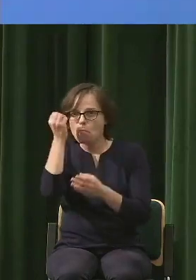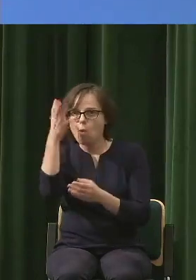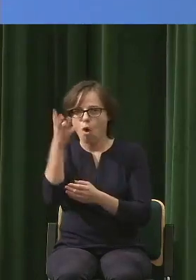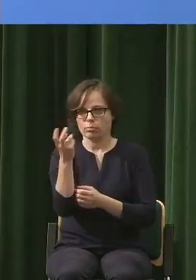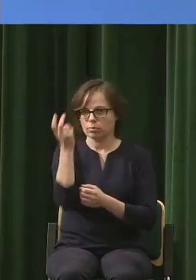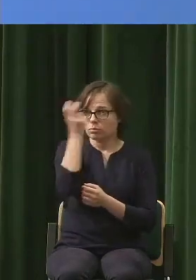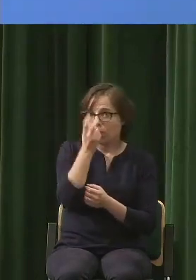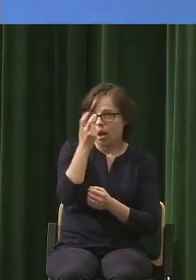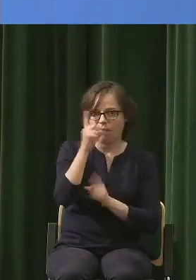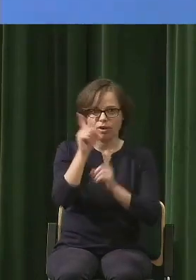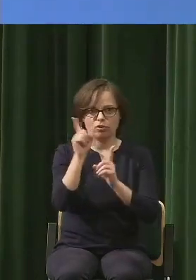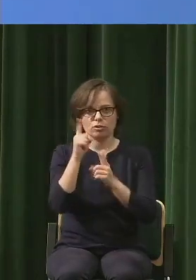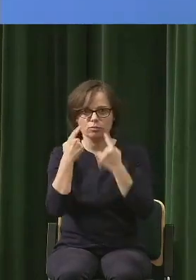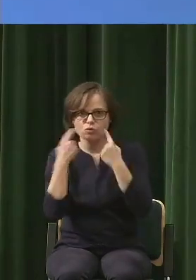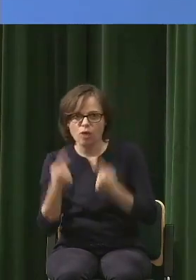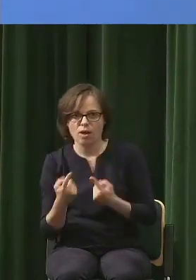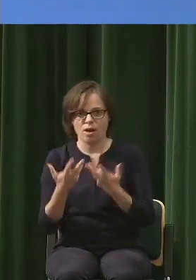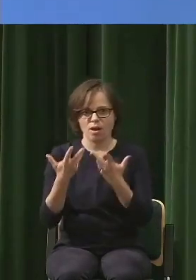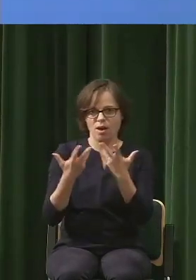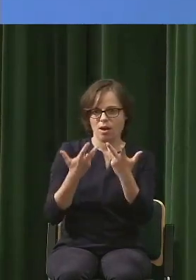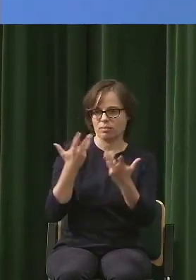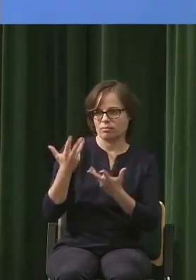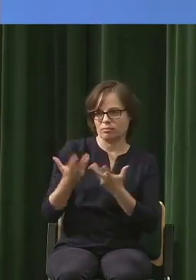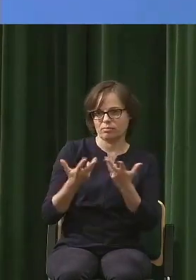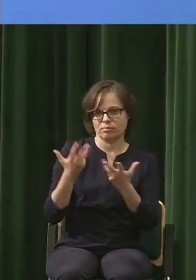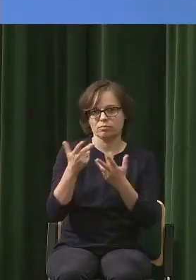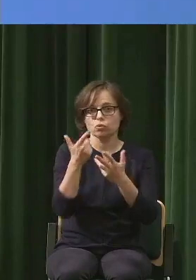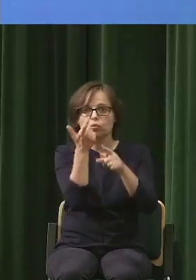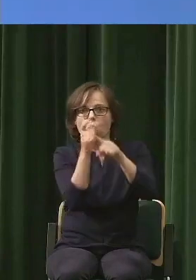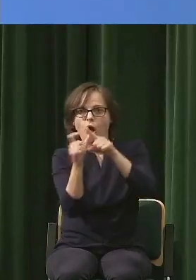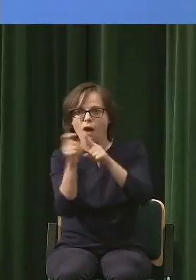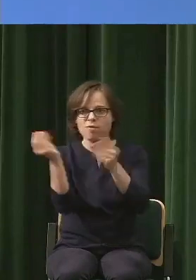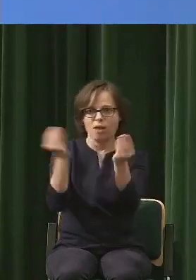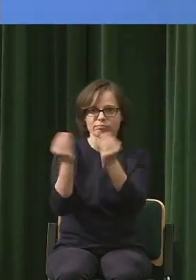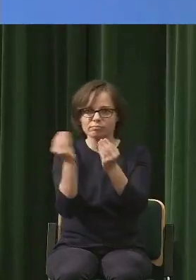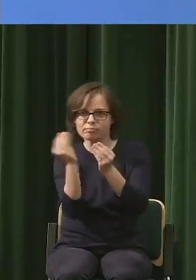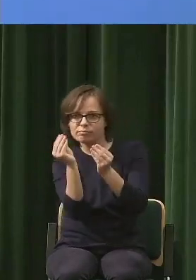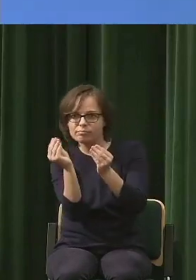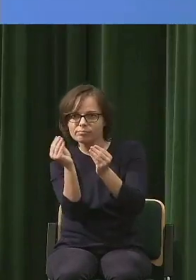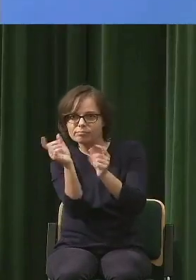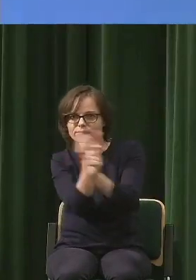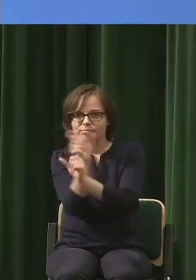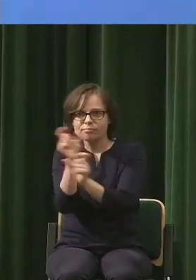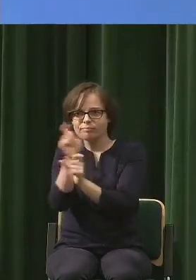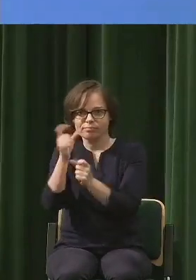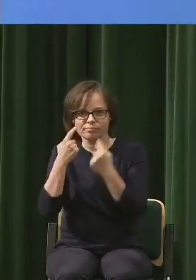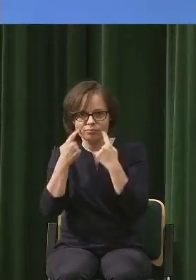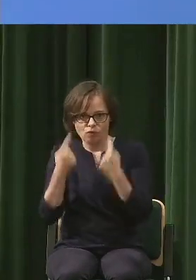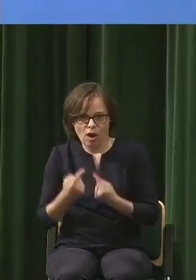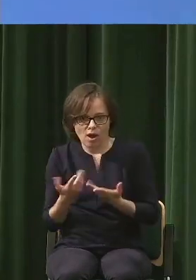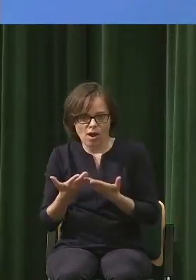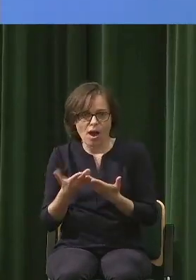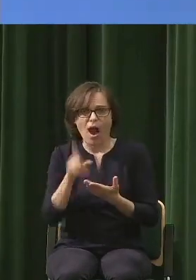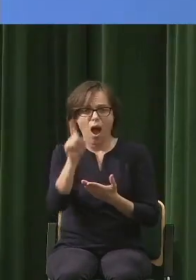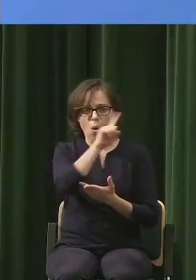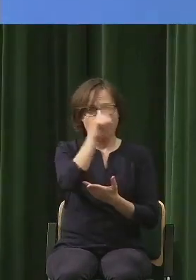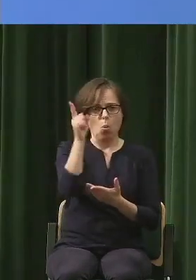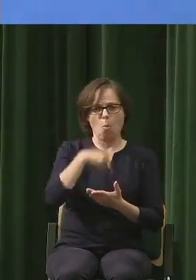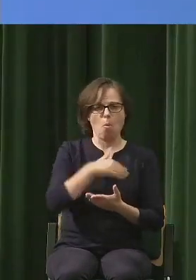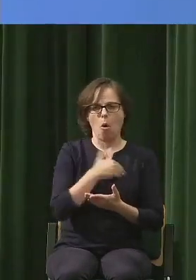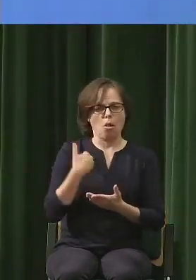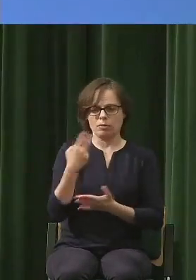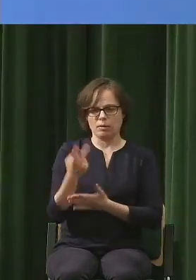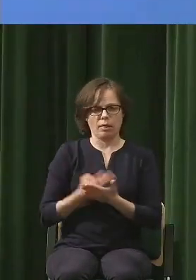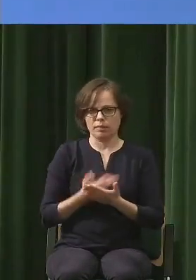zabawem, może być po prostu zabawą słowa, a i tak dalej, tego nikt w Polsce nie czyta. Ponieważ poezję w